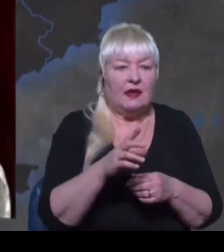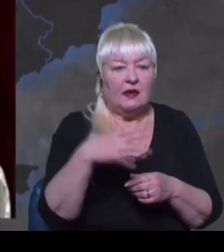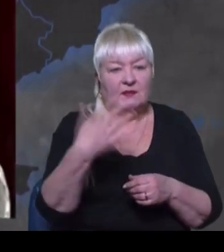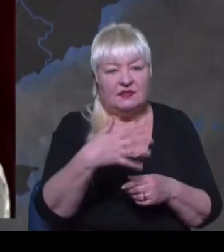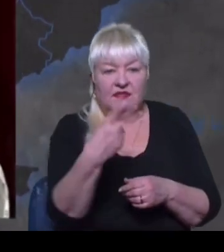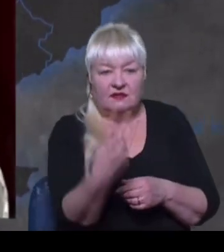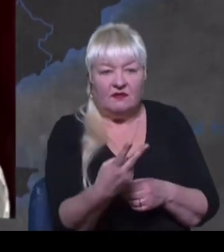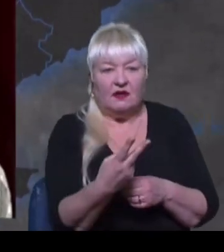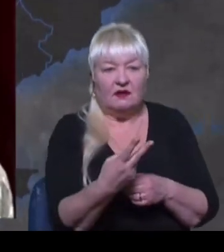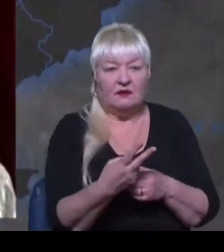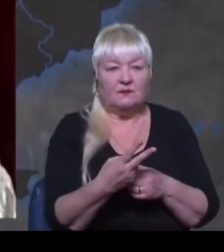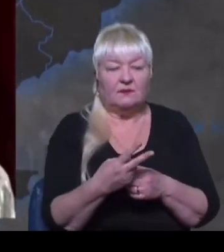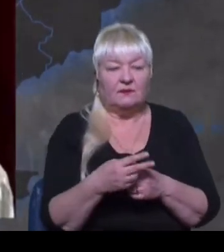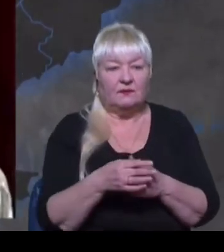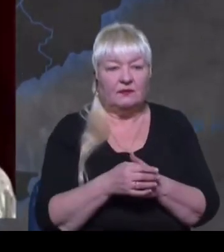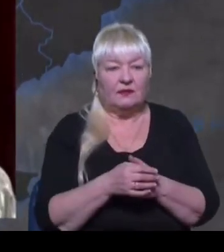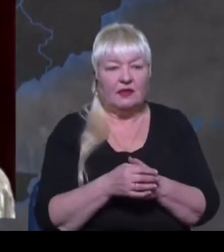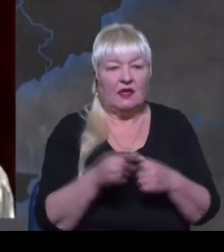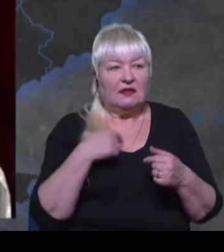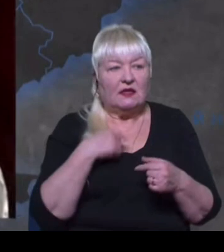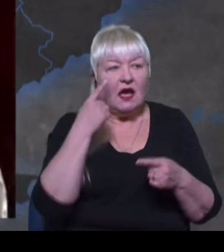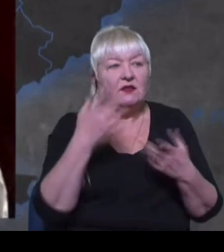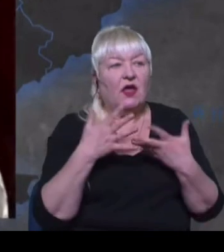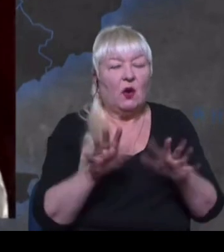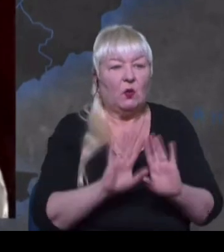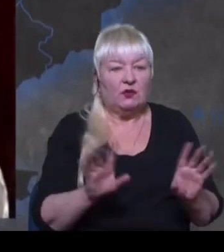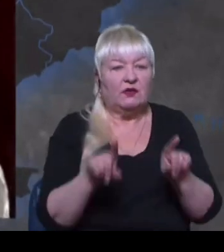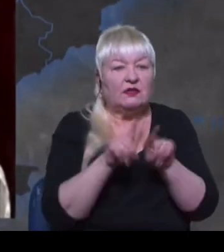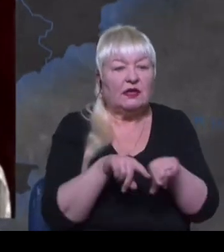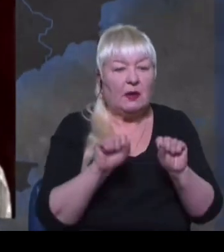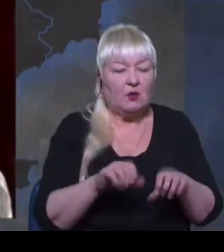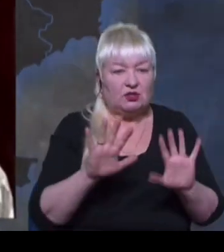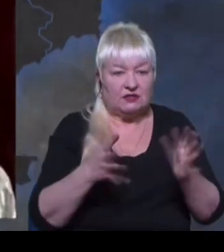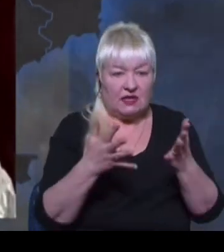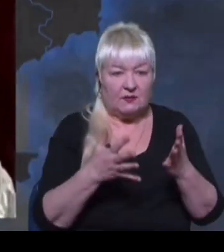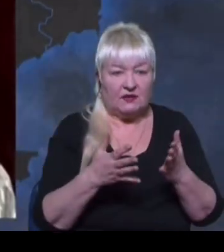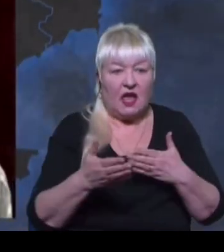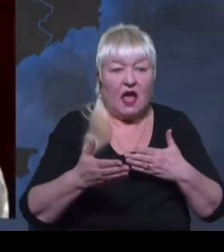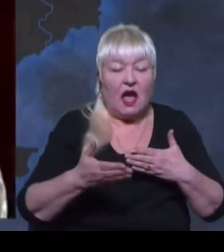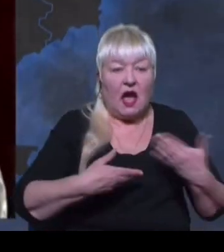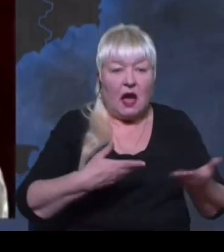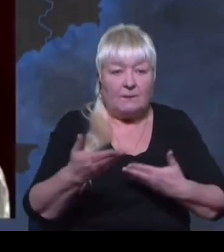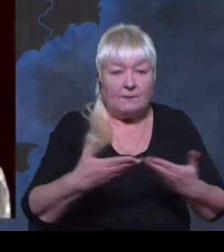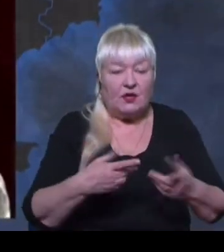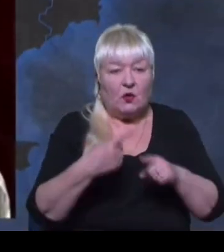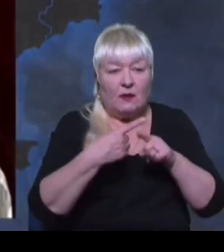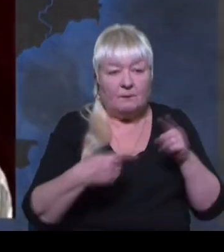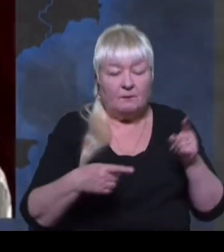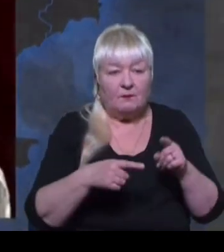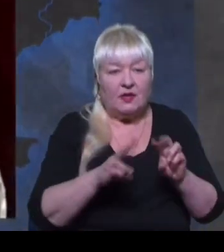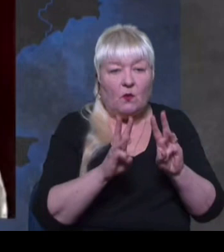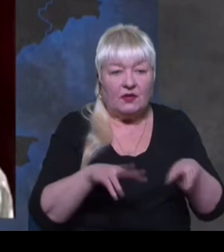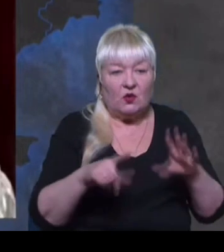чи там Е-2 Спіріт. Я не уявляю, що таке може статися. А піхотних валів у півмільйона сімсот